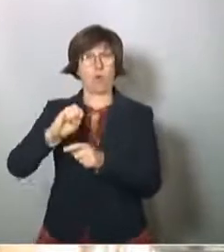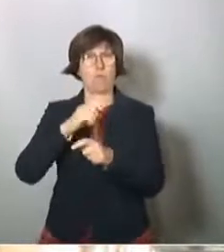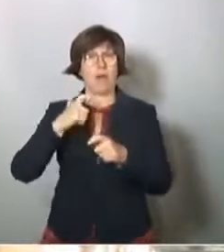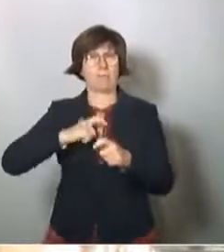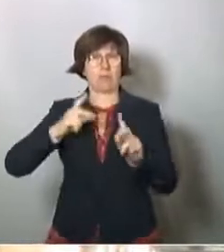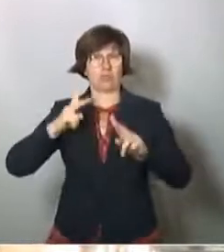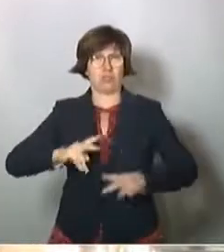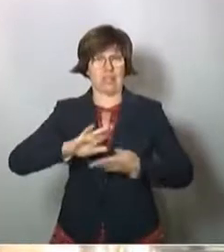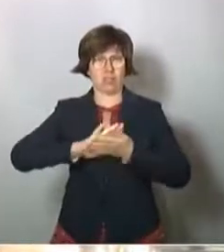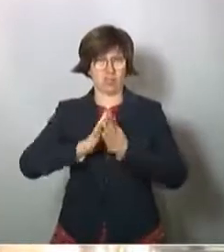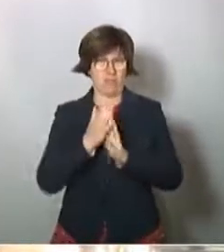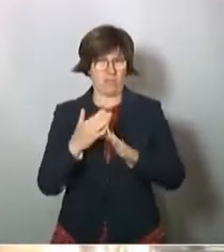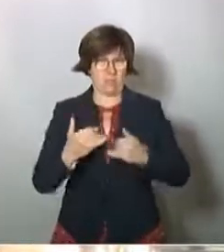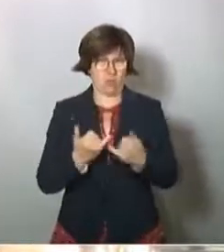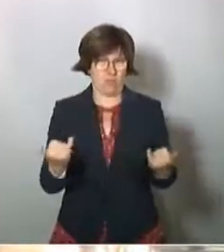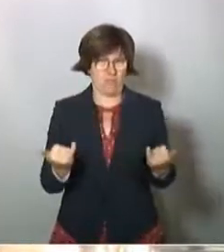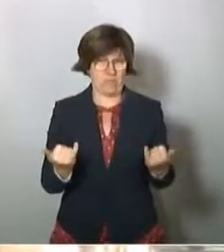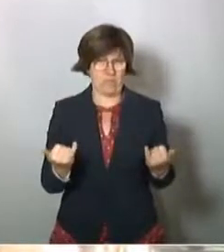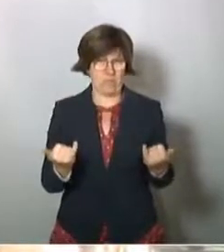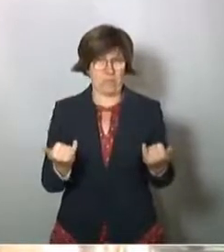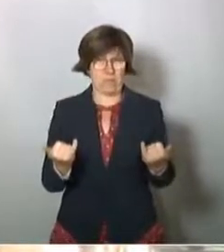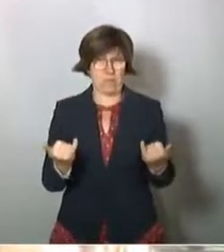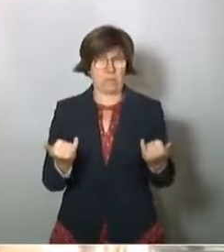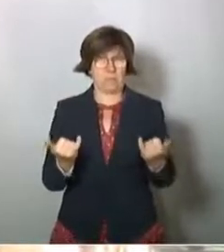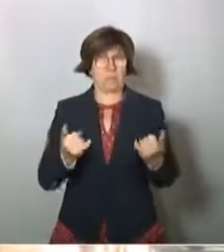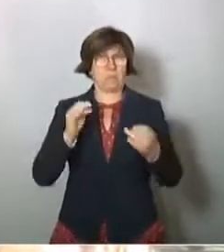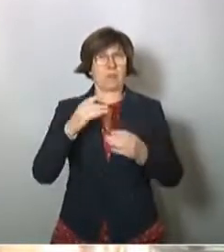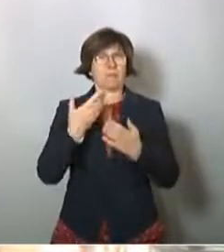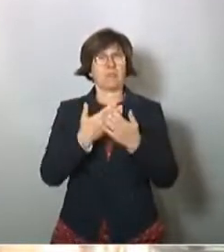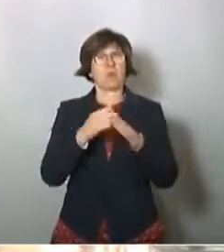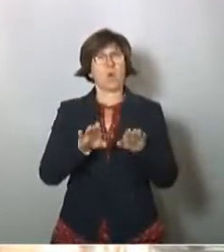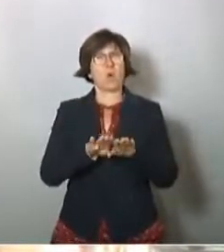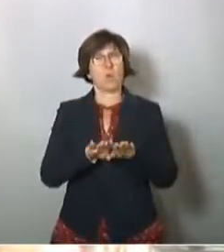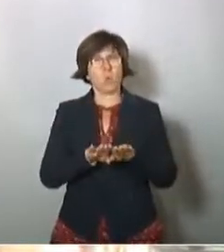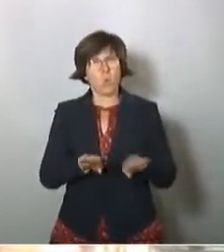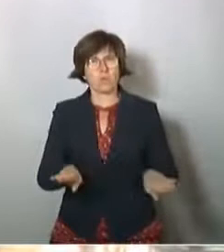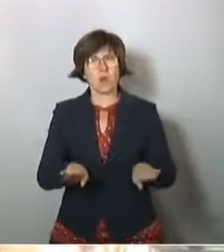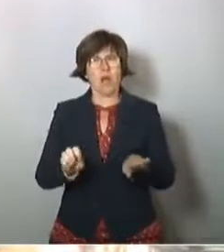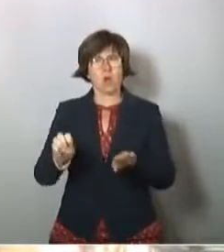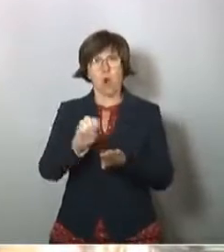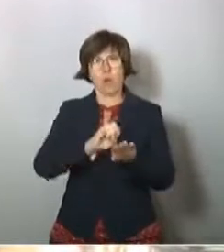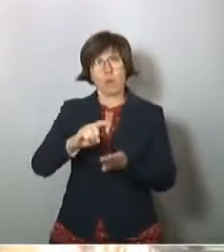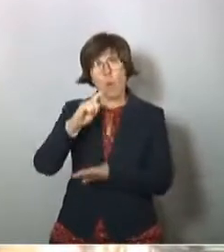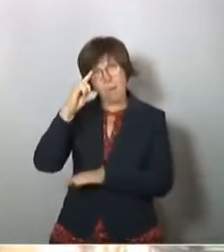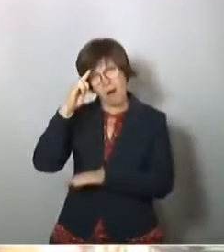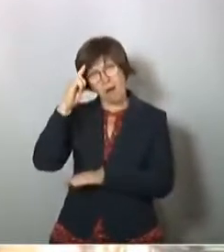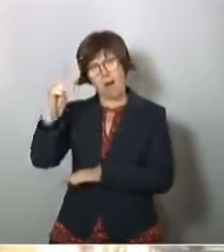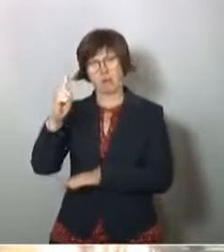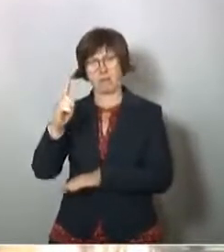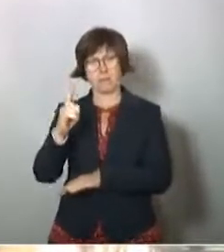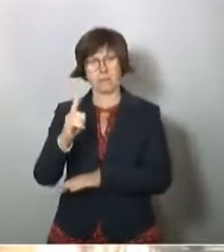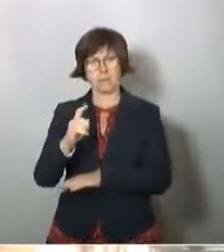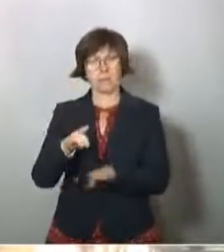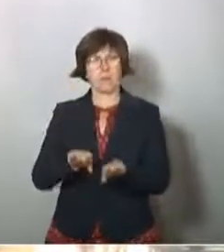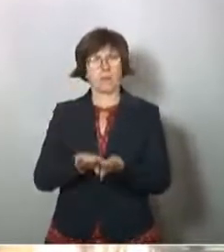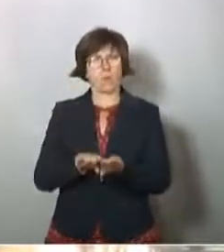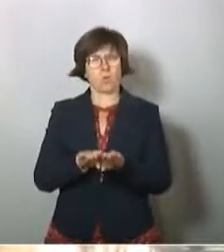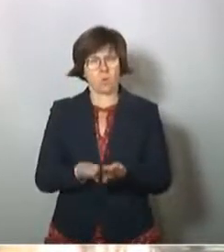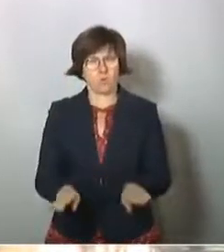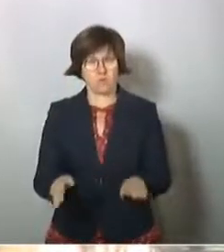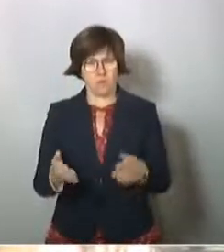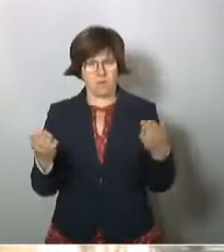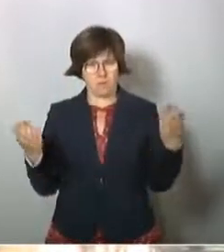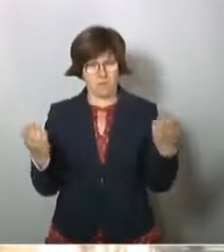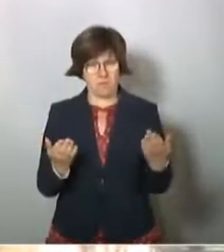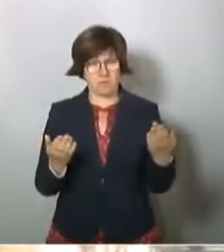Menschenrechtskonvention, für die sozusagen die Grundlage auch des Europarates ist. Grundsätzlich ist es so, dass